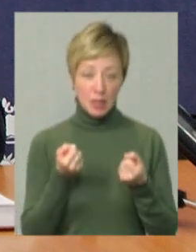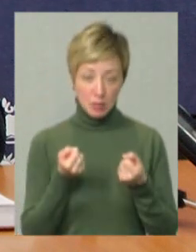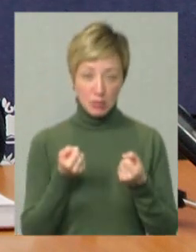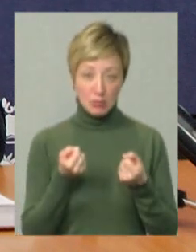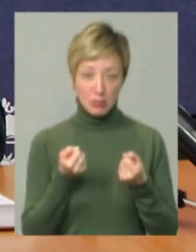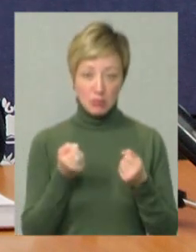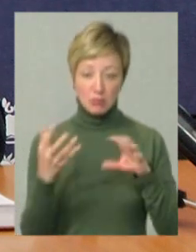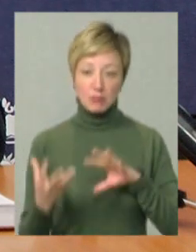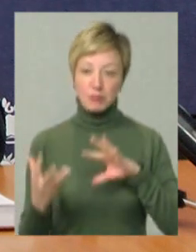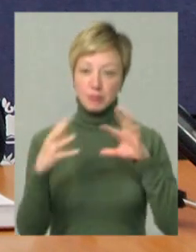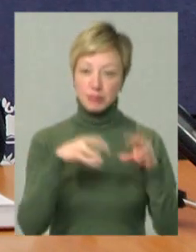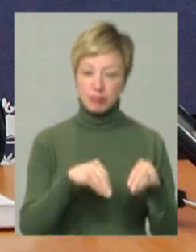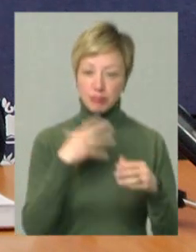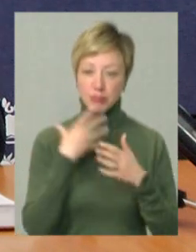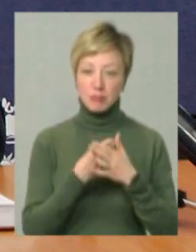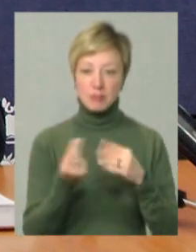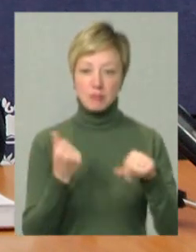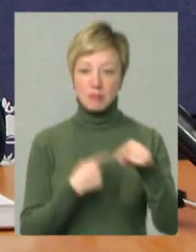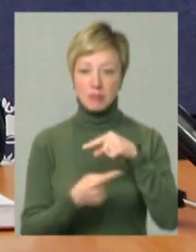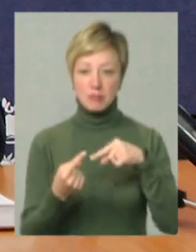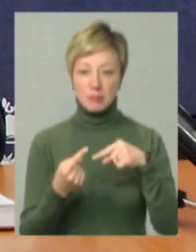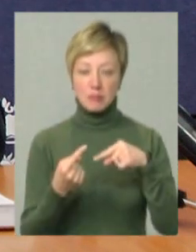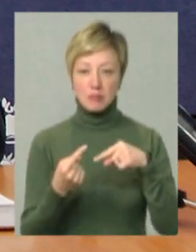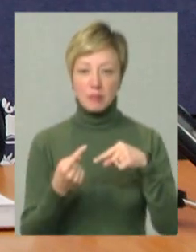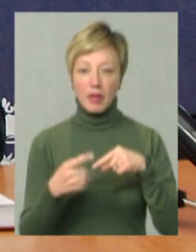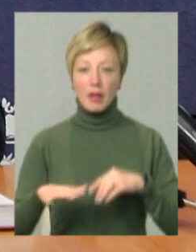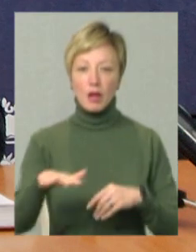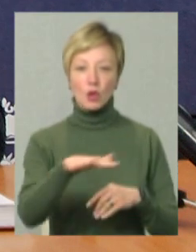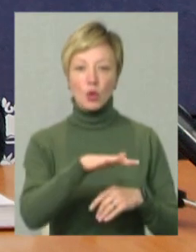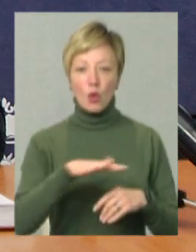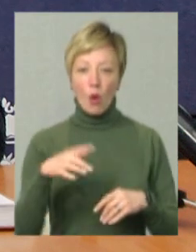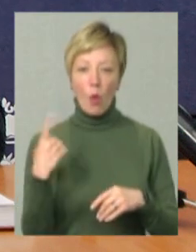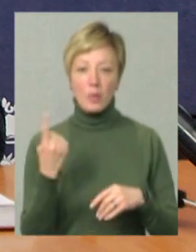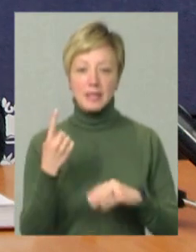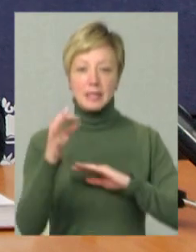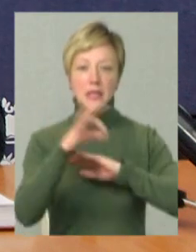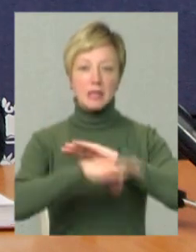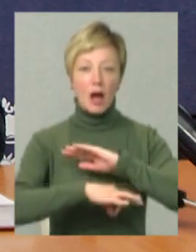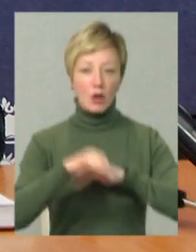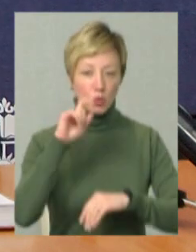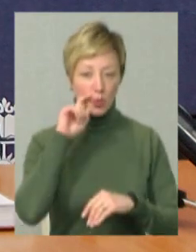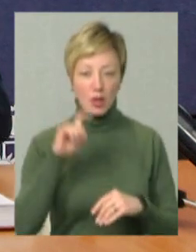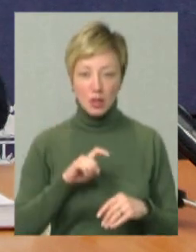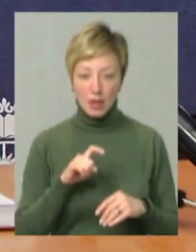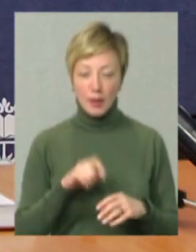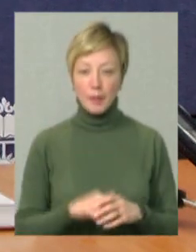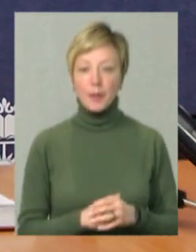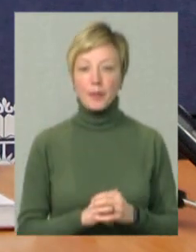перемістити свій бізнес на території областей Західної України.